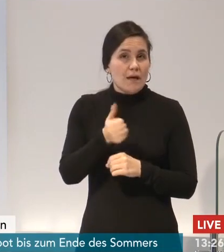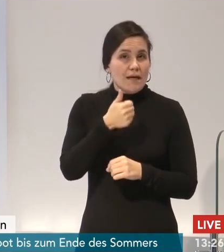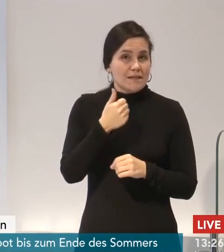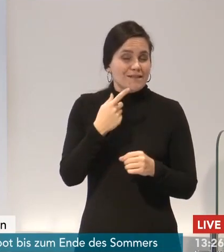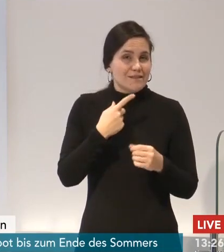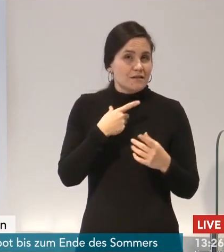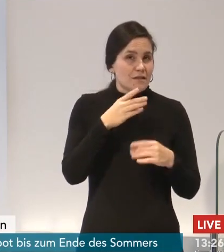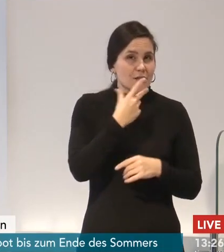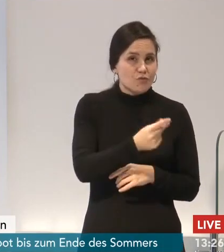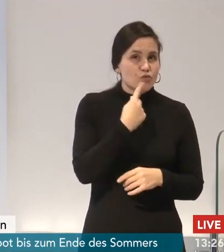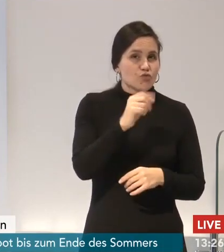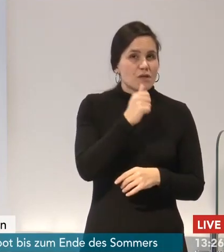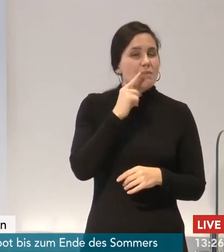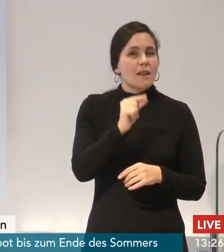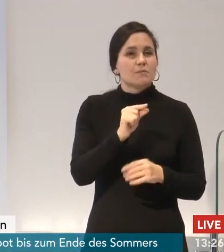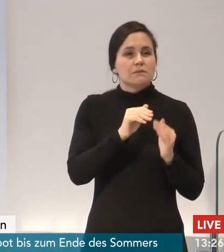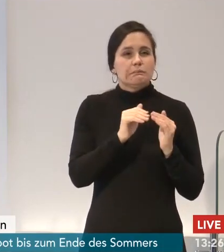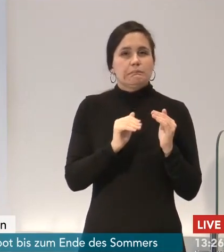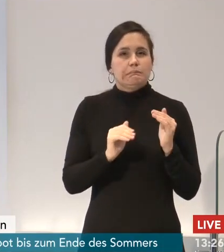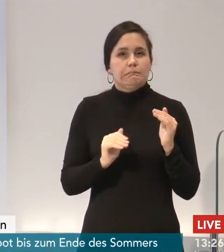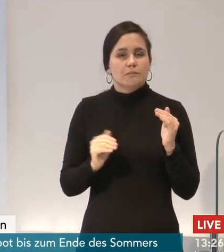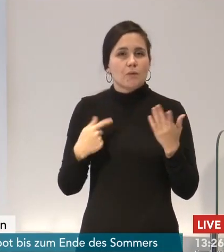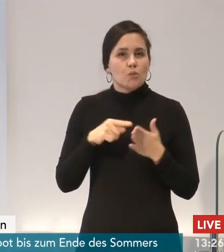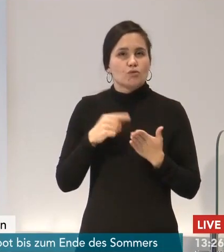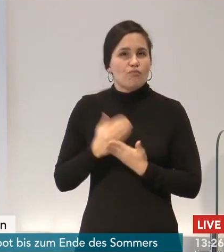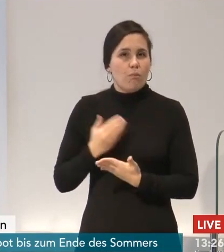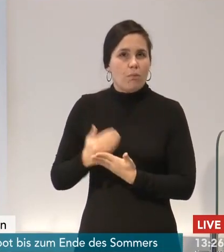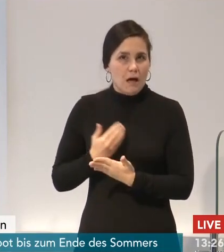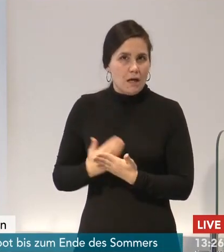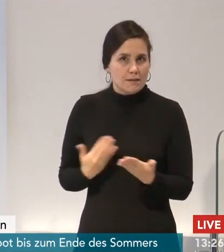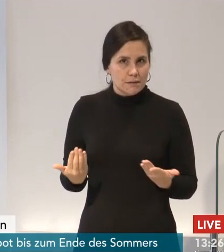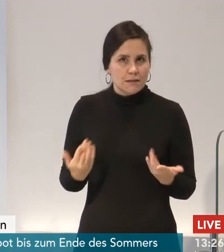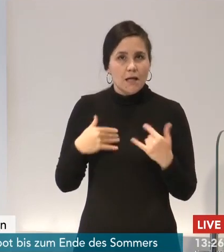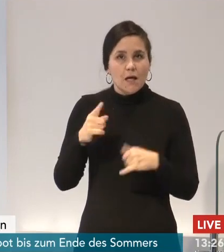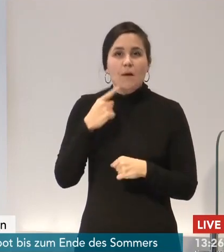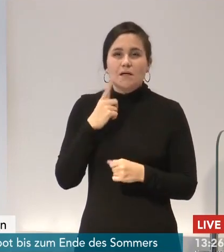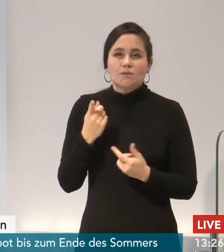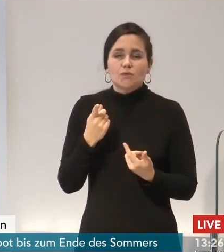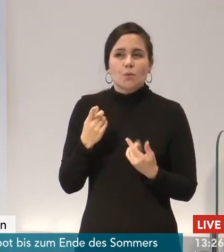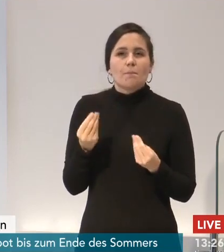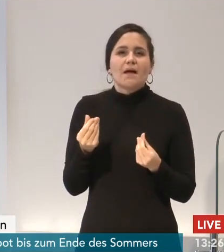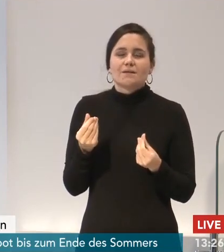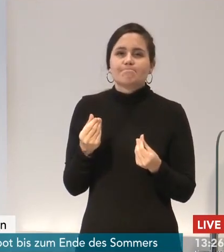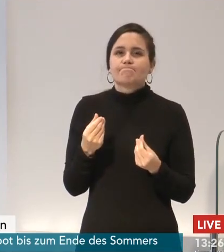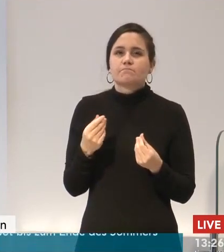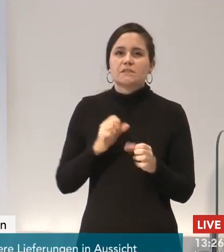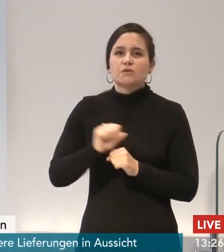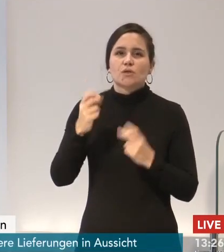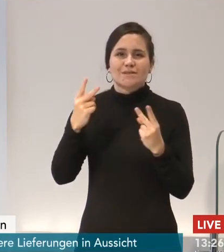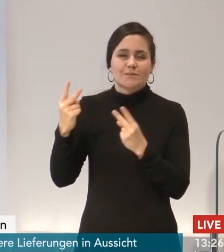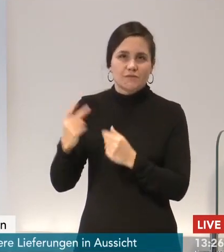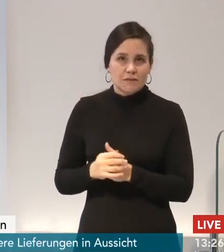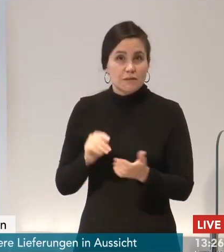Woche und auch die Notwendigkeit eines Impfgipfels zeigen ja aber, dass wir das richtig gemacht haben. So können wir gewährleisten, dass